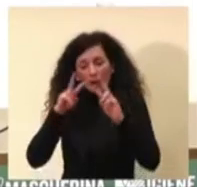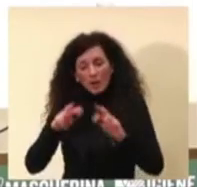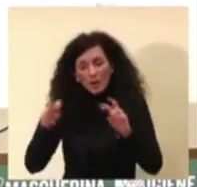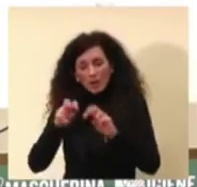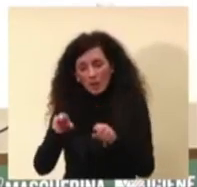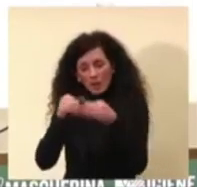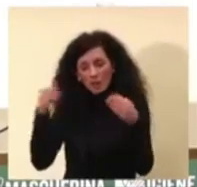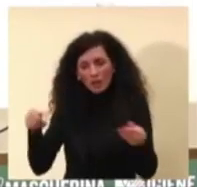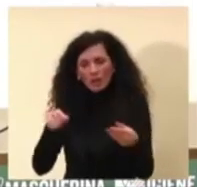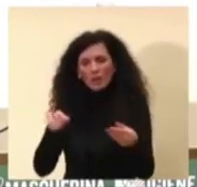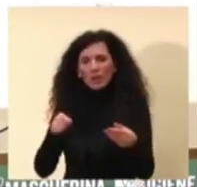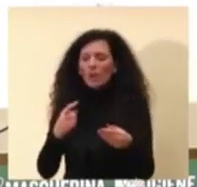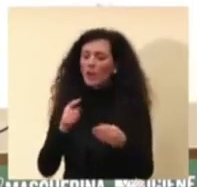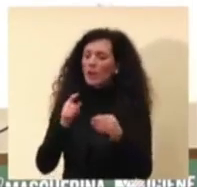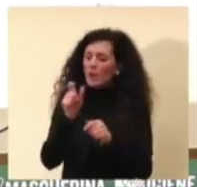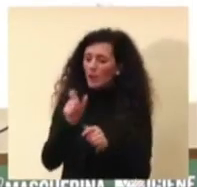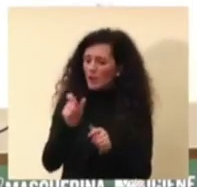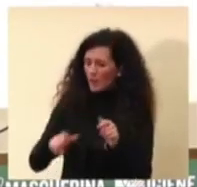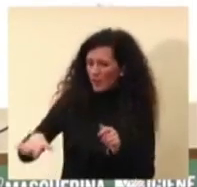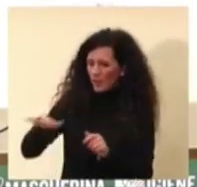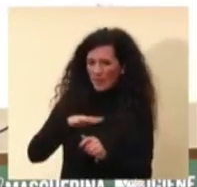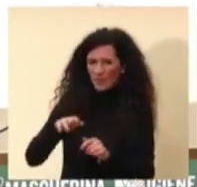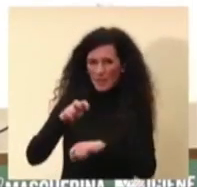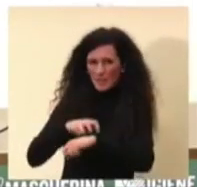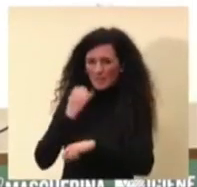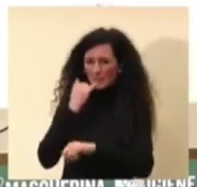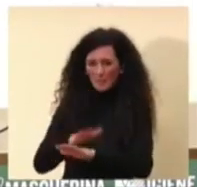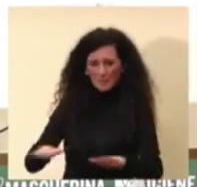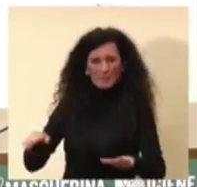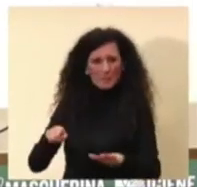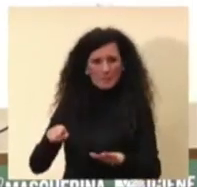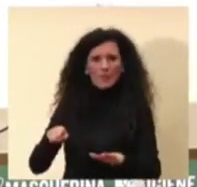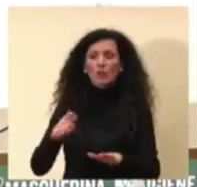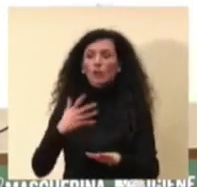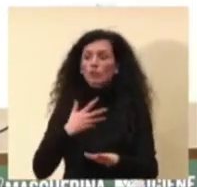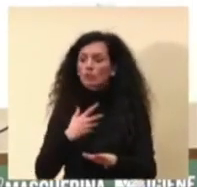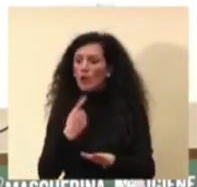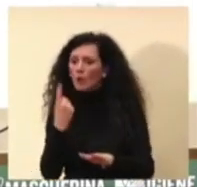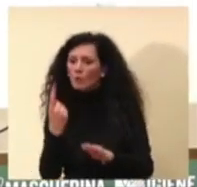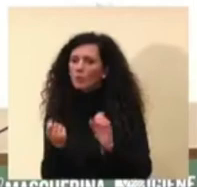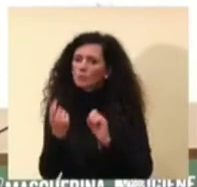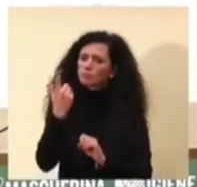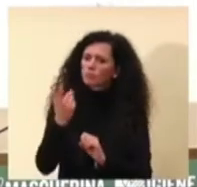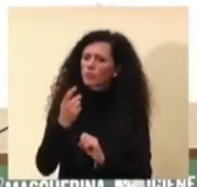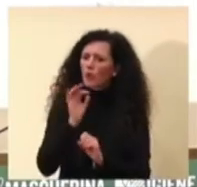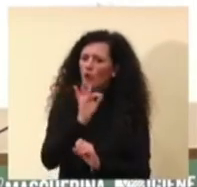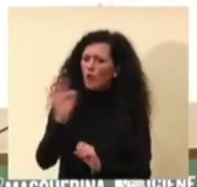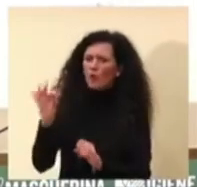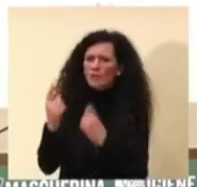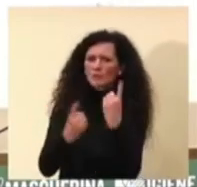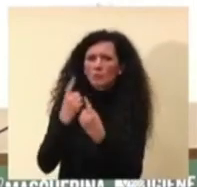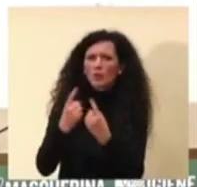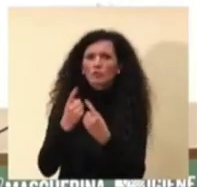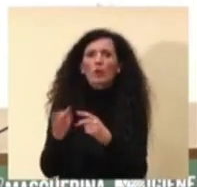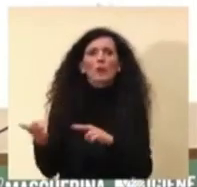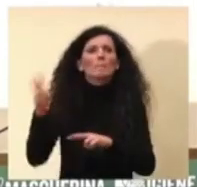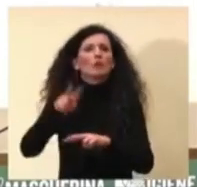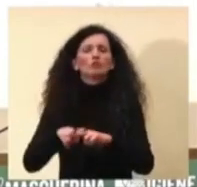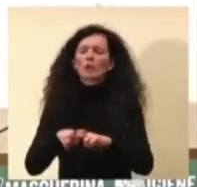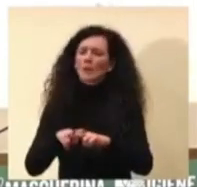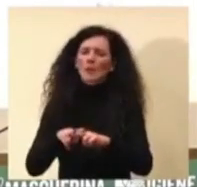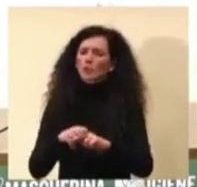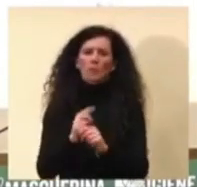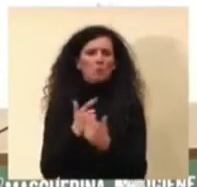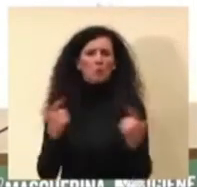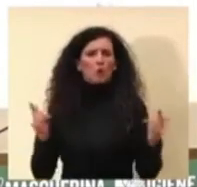un peggioramento dei quadri clinici, anzi a guardare bene questa pubblicazione i dati dimostrano